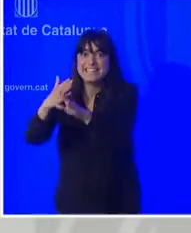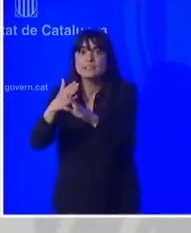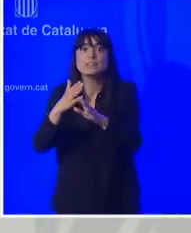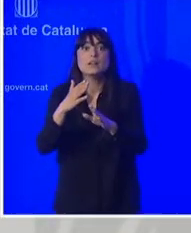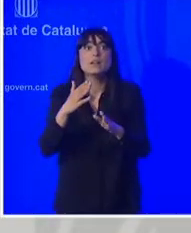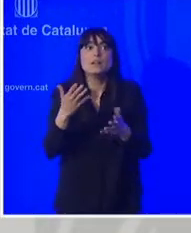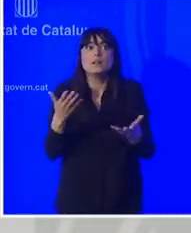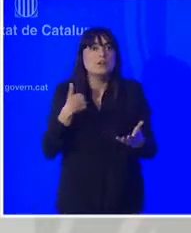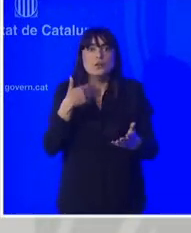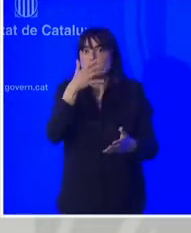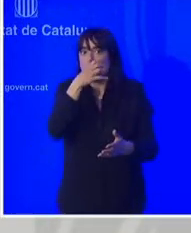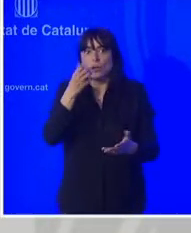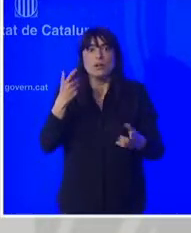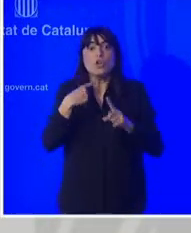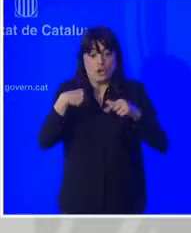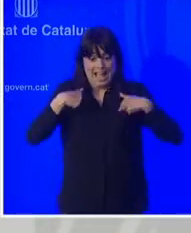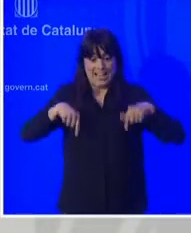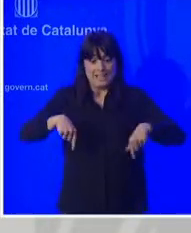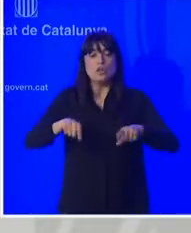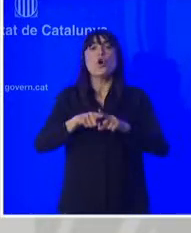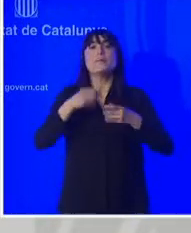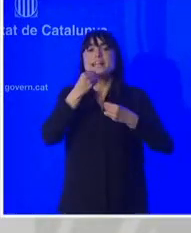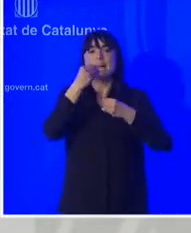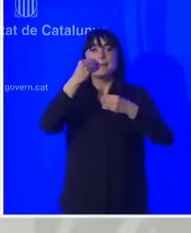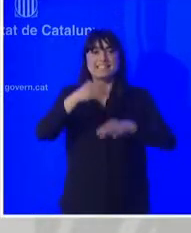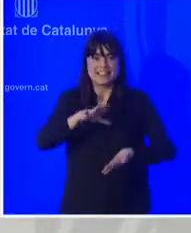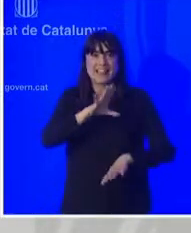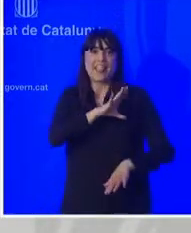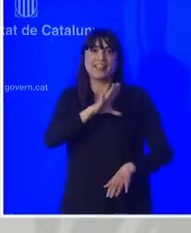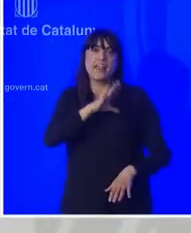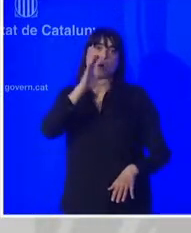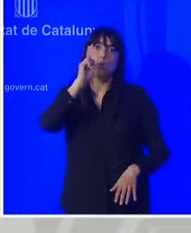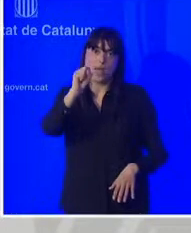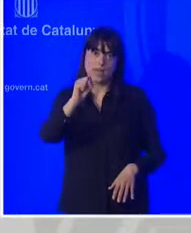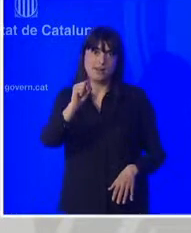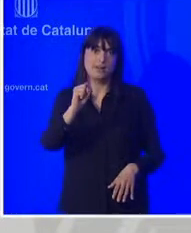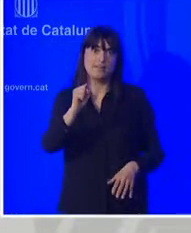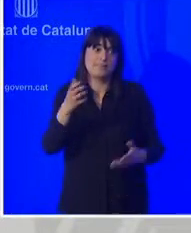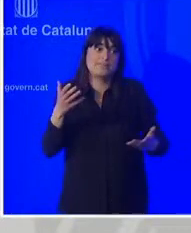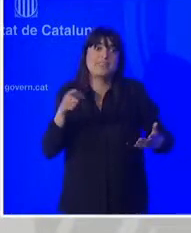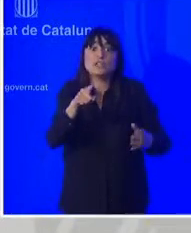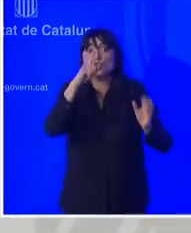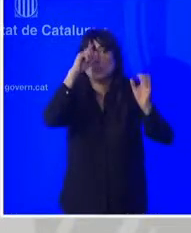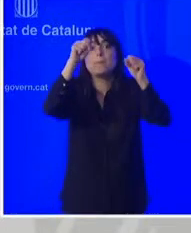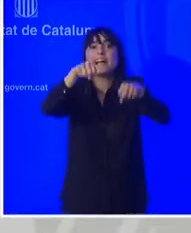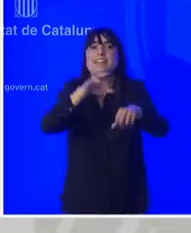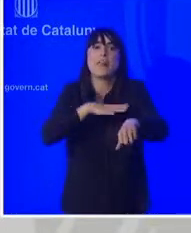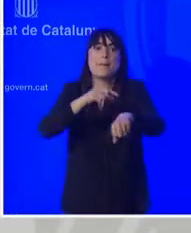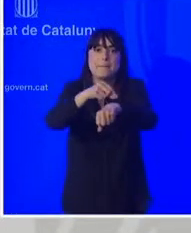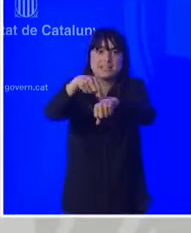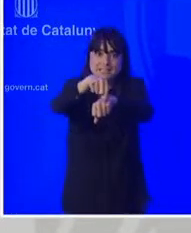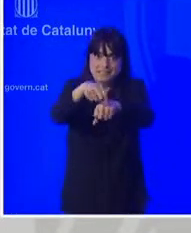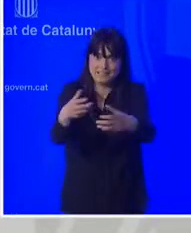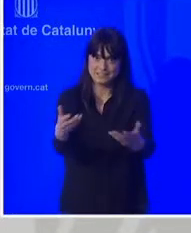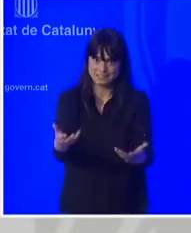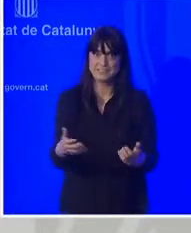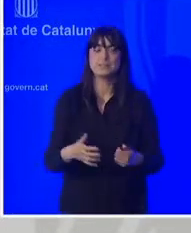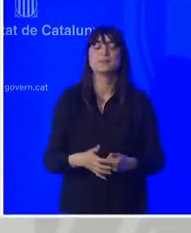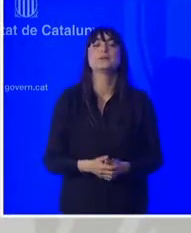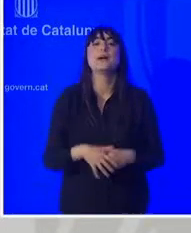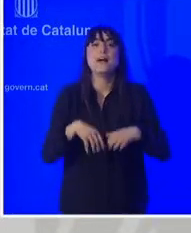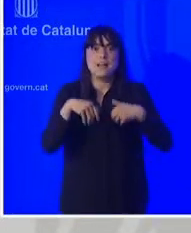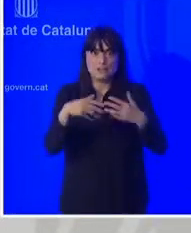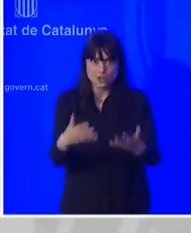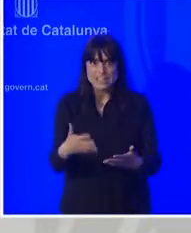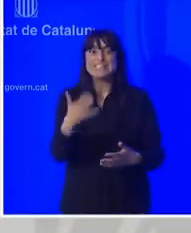'únic que li puc dir és que si en aquest país li cal perquè així s'acabés acordant una revisió del model policial això s'hauria de dur a terme en el